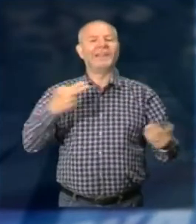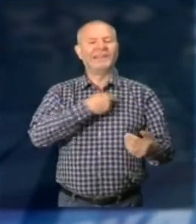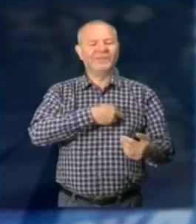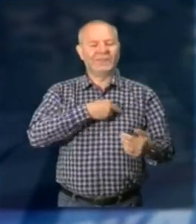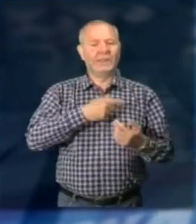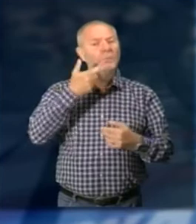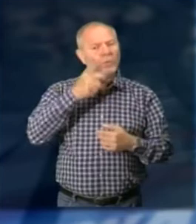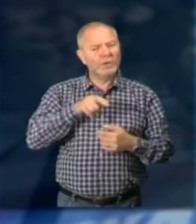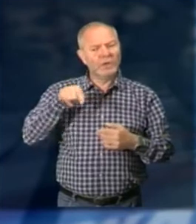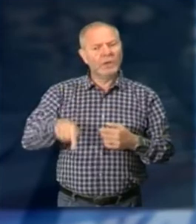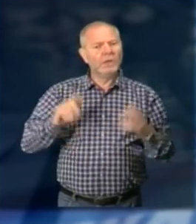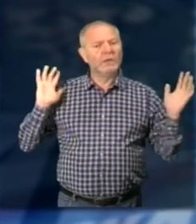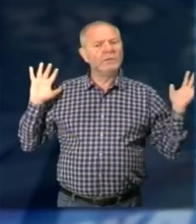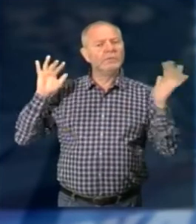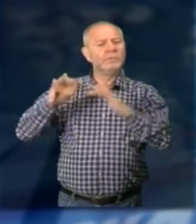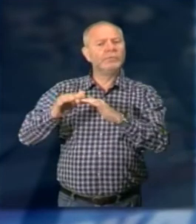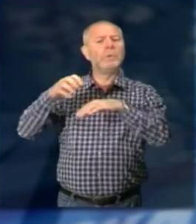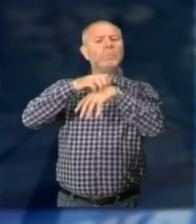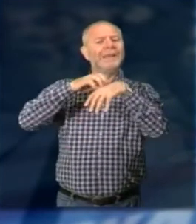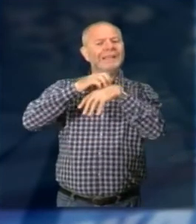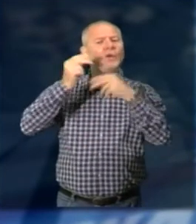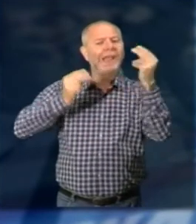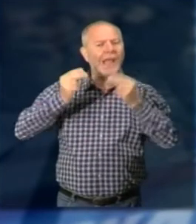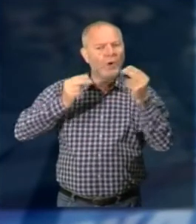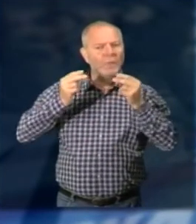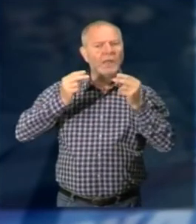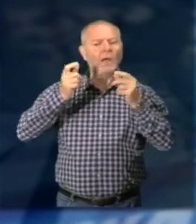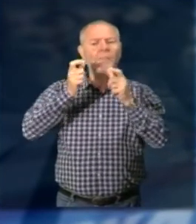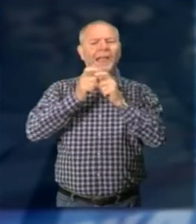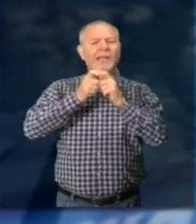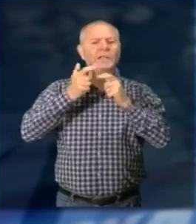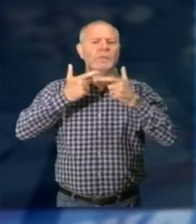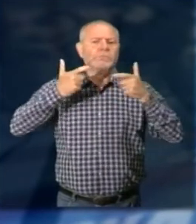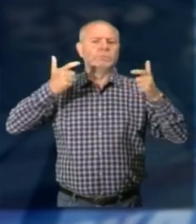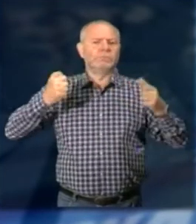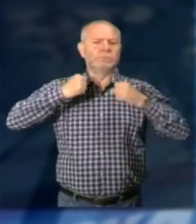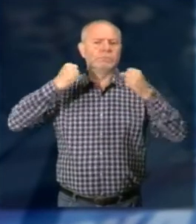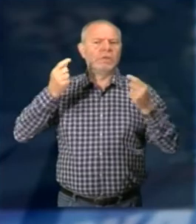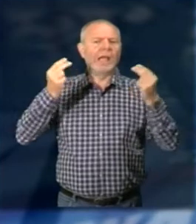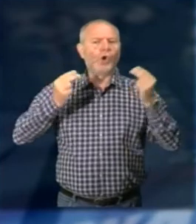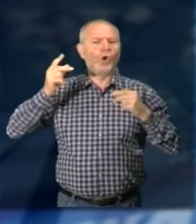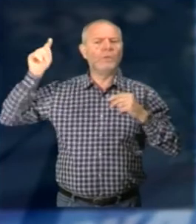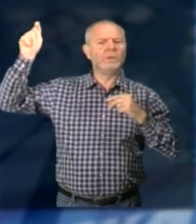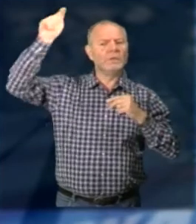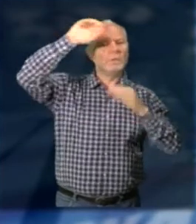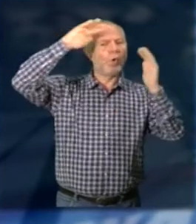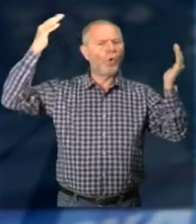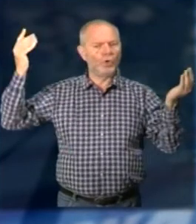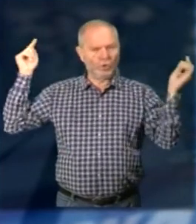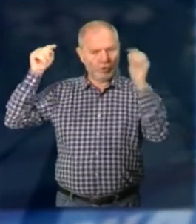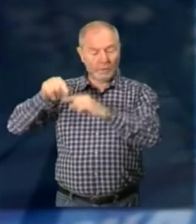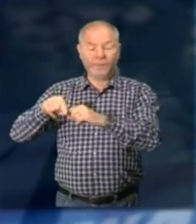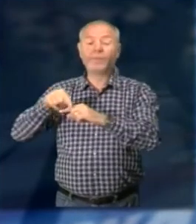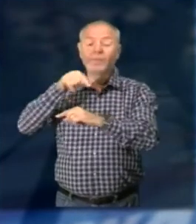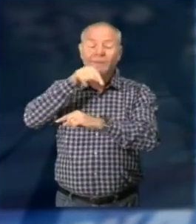concomitanza del G7 Cioè il vertice dei ministri dell'economia e degli stati più sviluppati Saranno intensificati i controlli di confine E quindi anche